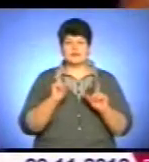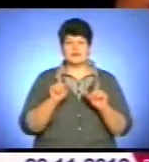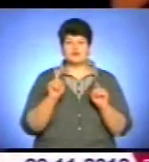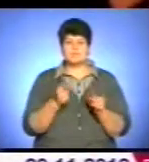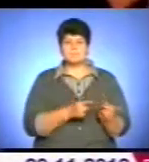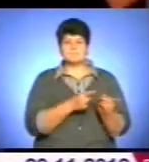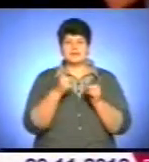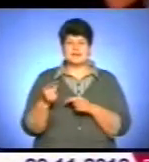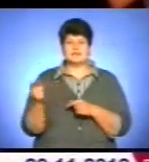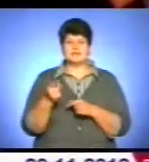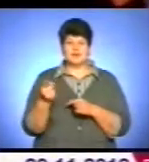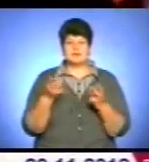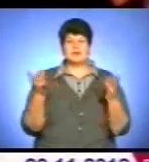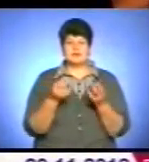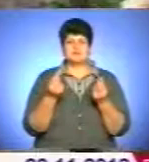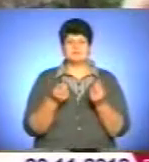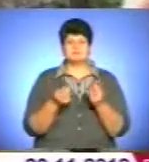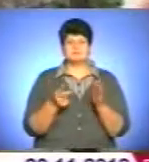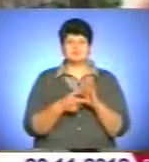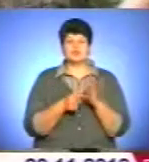переїхати у Тернопіль, потрібне житло.